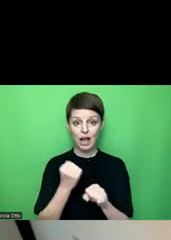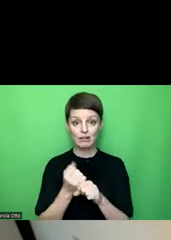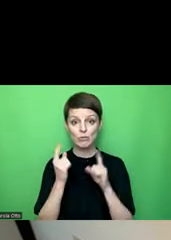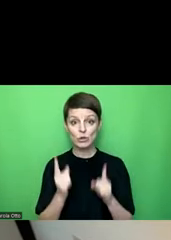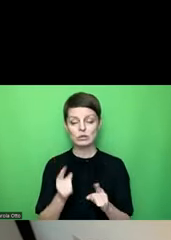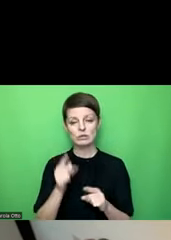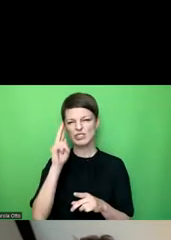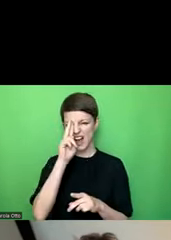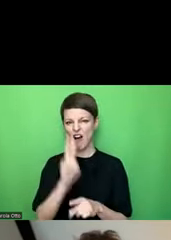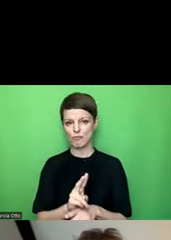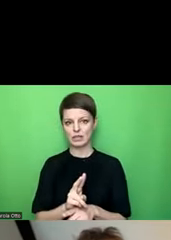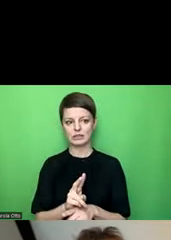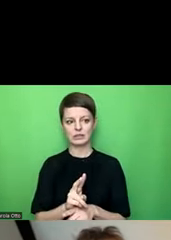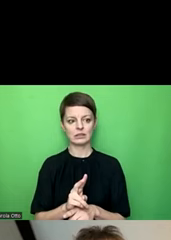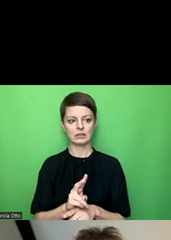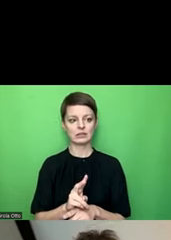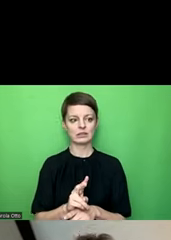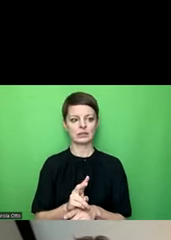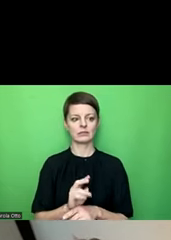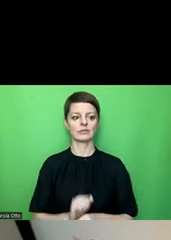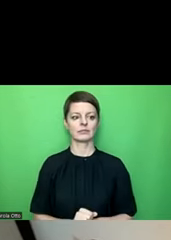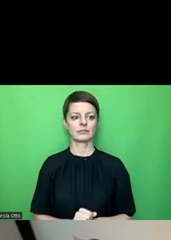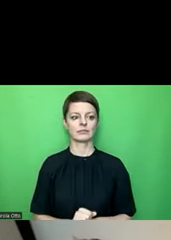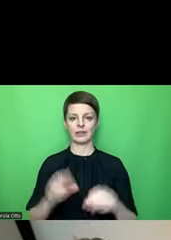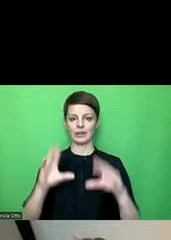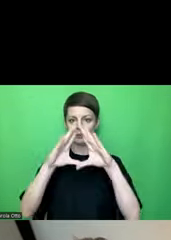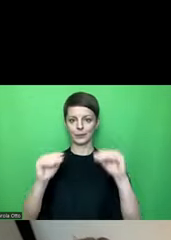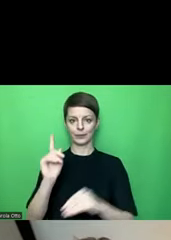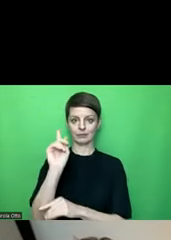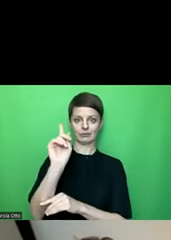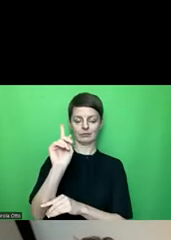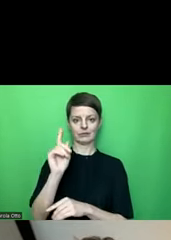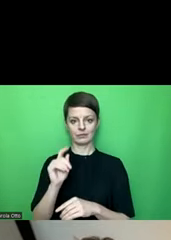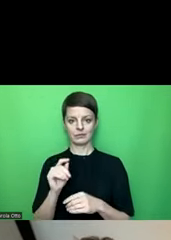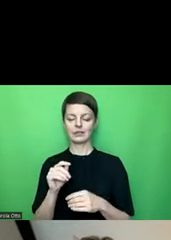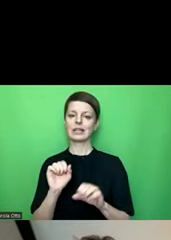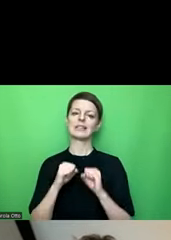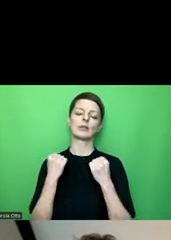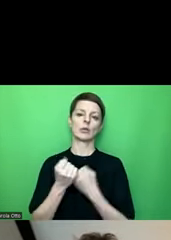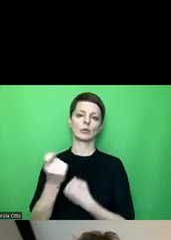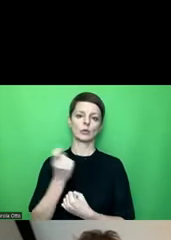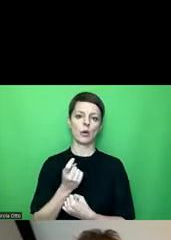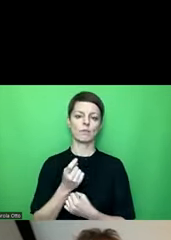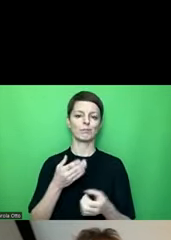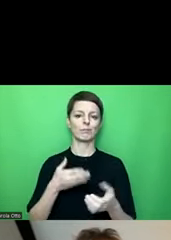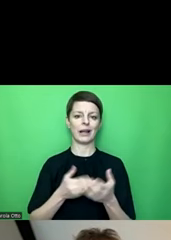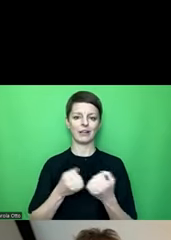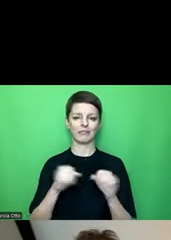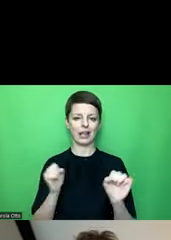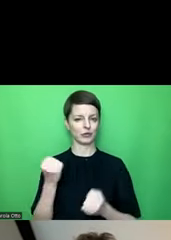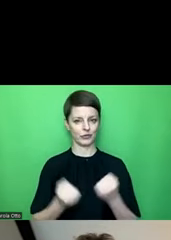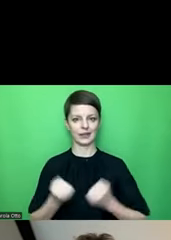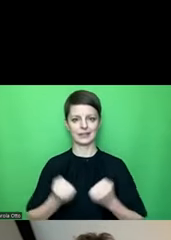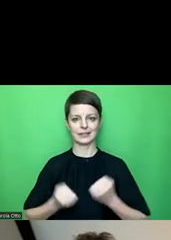aufpassen, das ist ein Achtungzeichen, dann komme ich wahrscheinlich in eine Situation, wo es mit der Barrierefreiheit schwierig